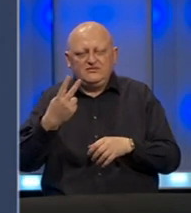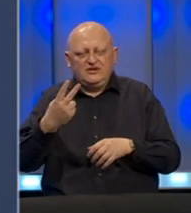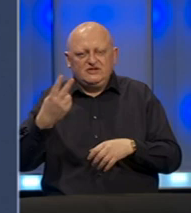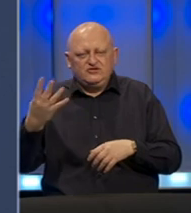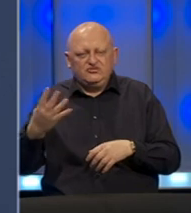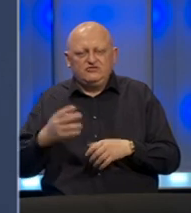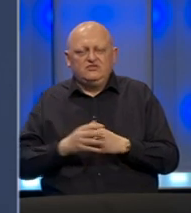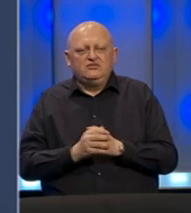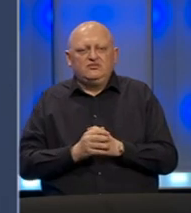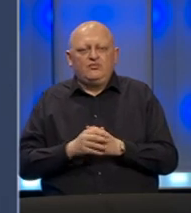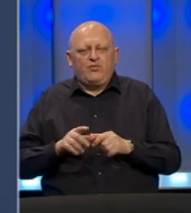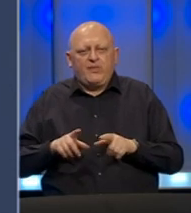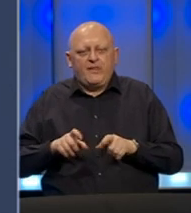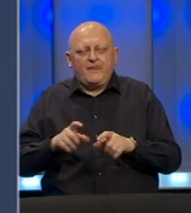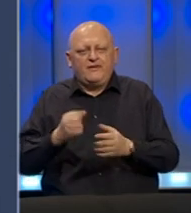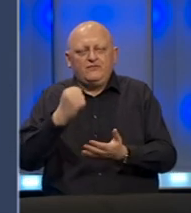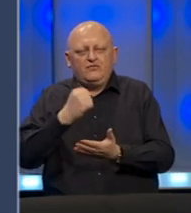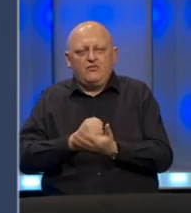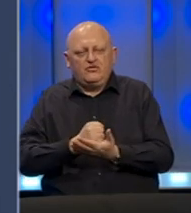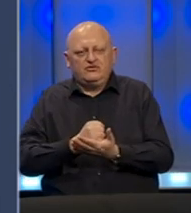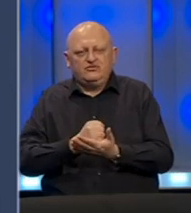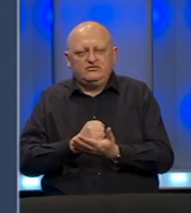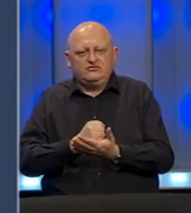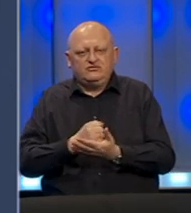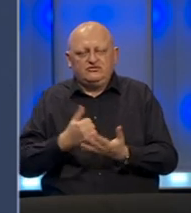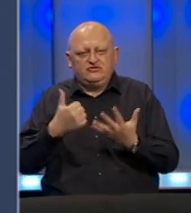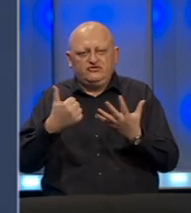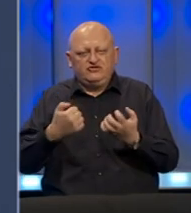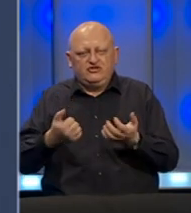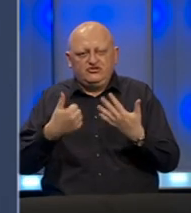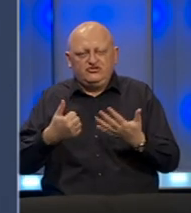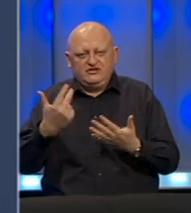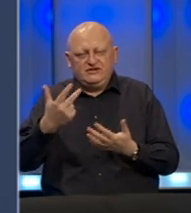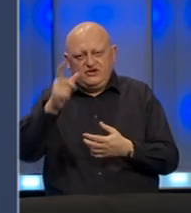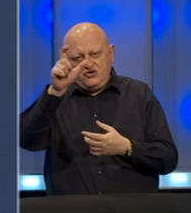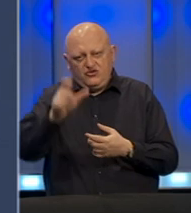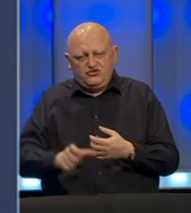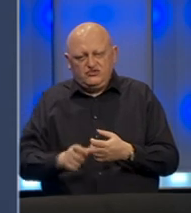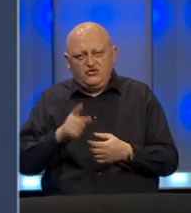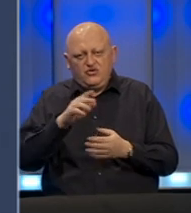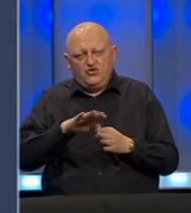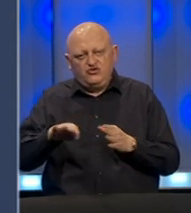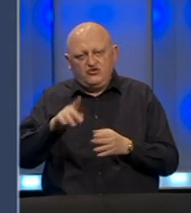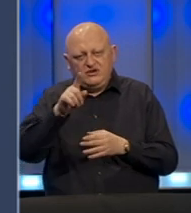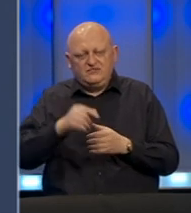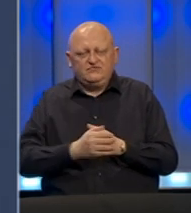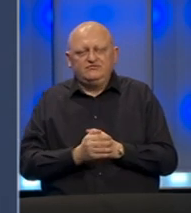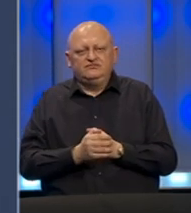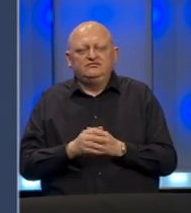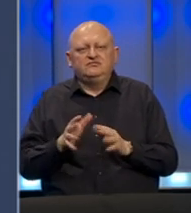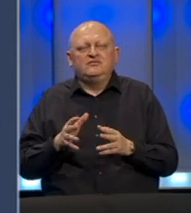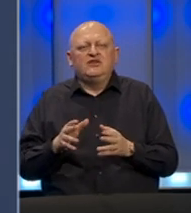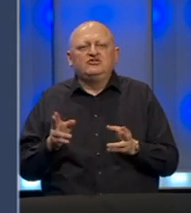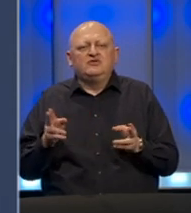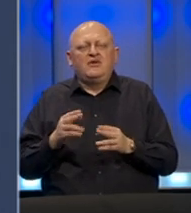a COVID-19 je potvrđen kod 663 osobe. Od toga nešto